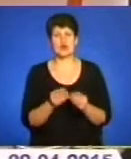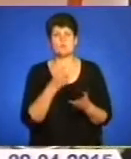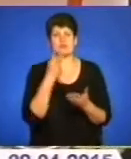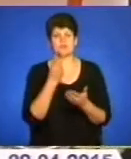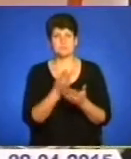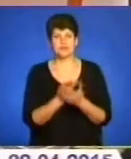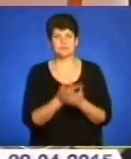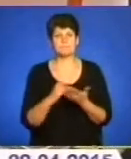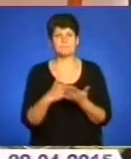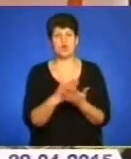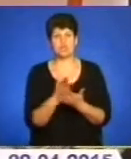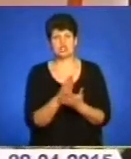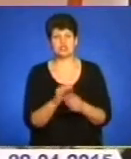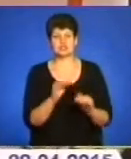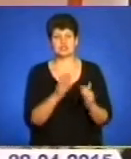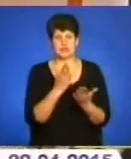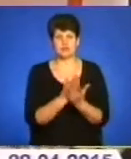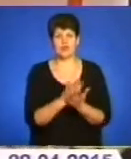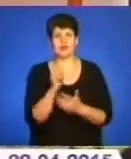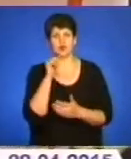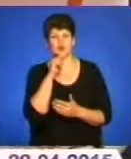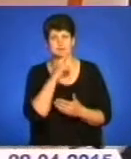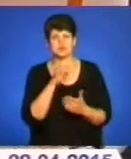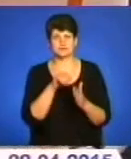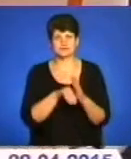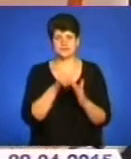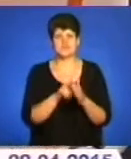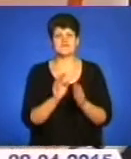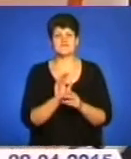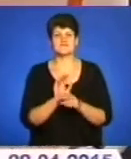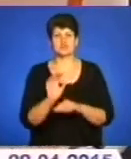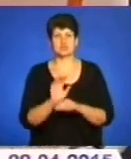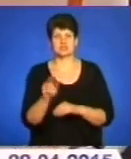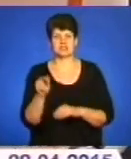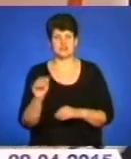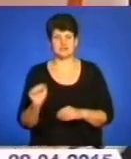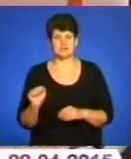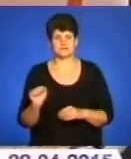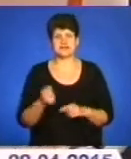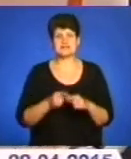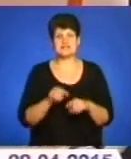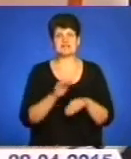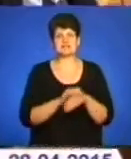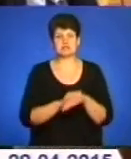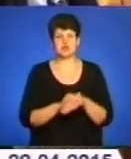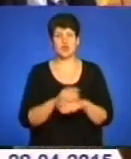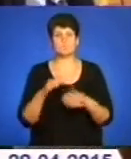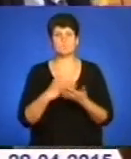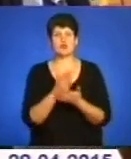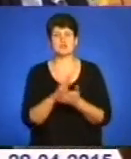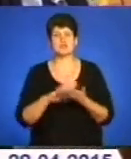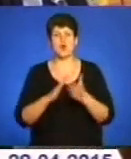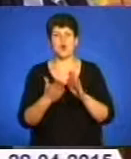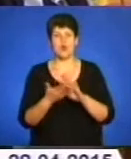політична складова, і економічна складова, виробнича. Фактично це політична угода. Генеральний